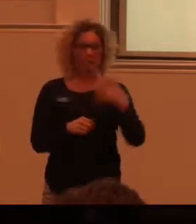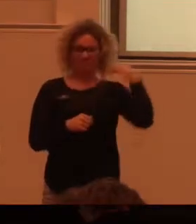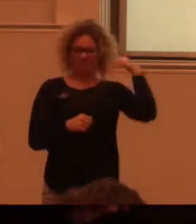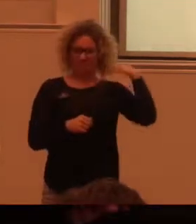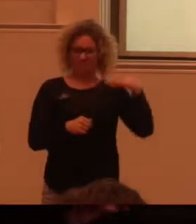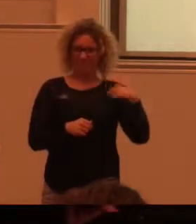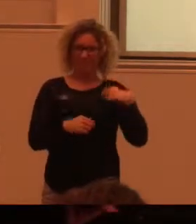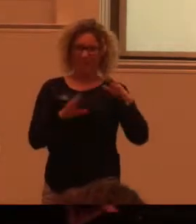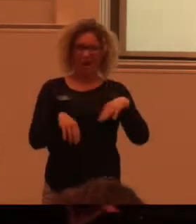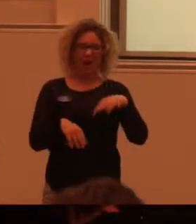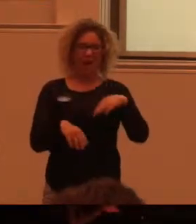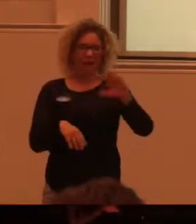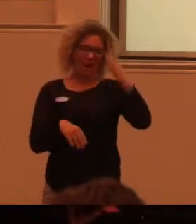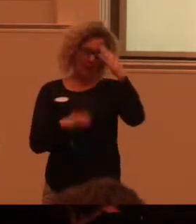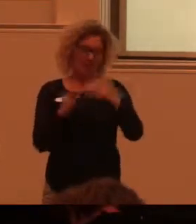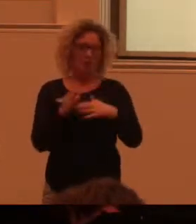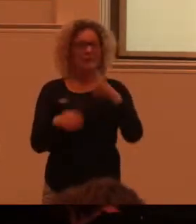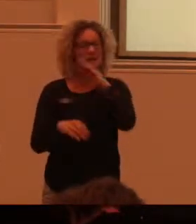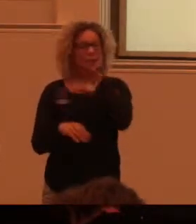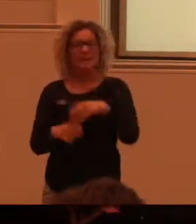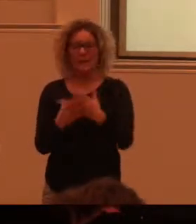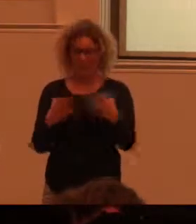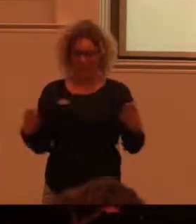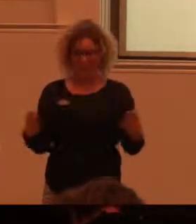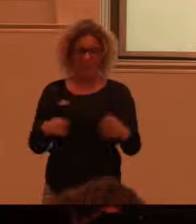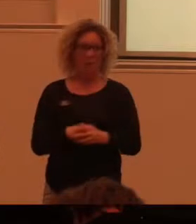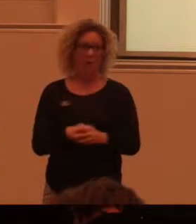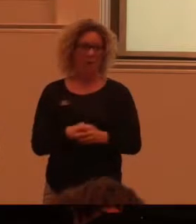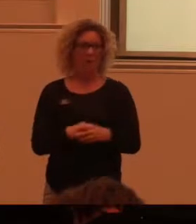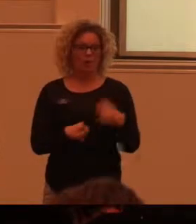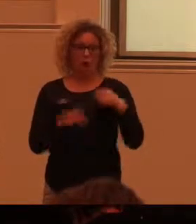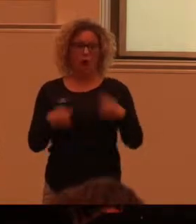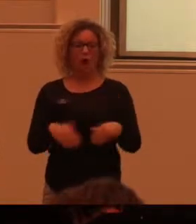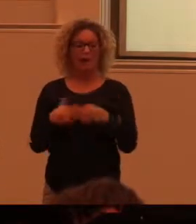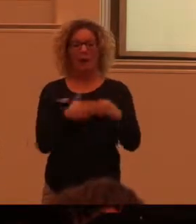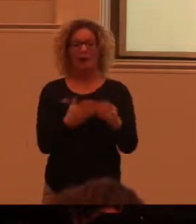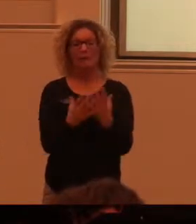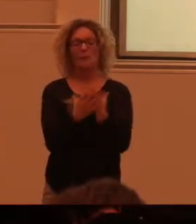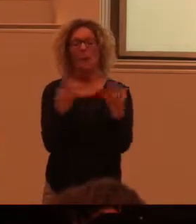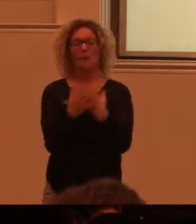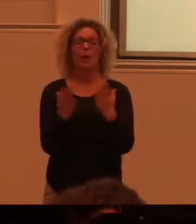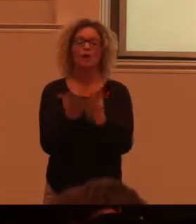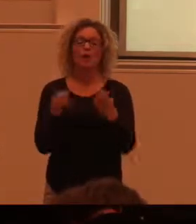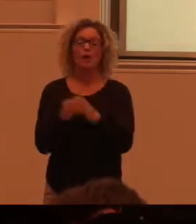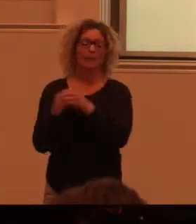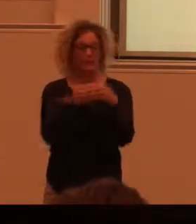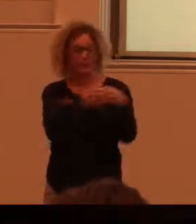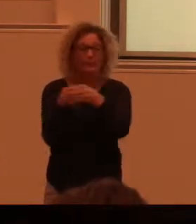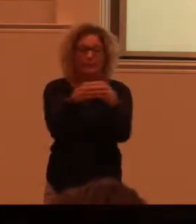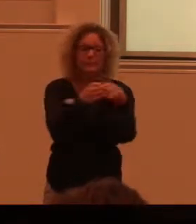från Historiska museet som guide och haft x antal tusen skolklasser bland annat. Och